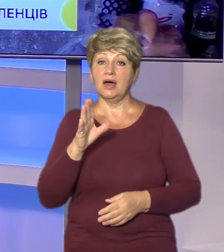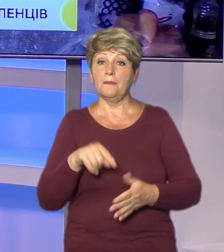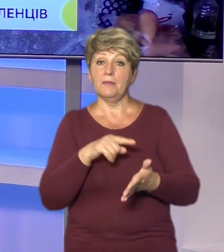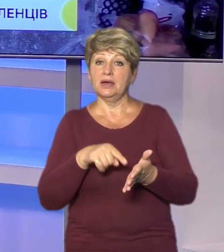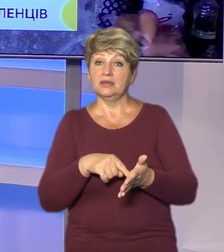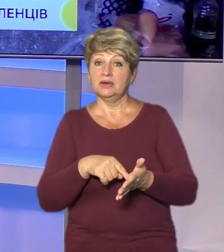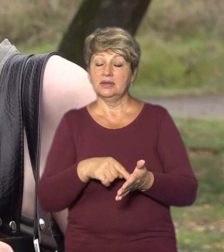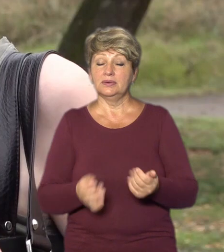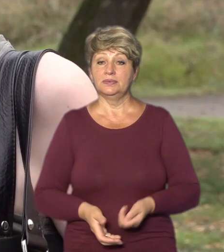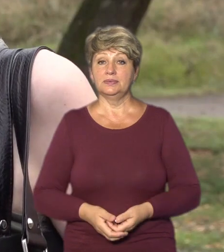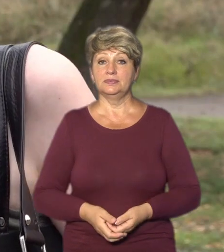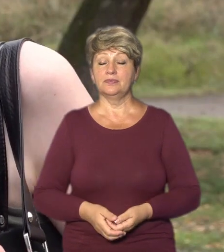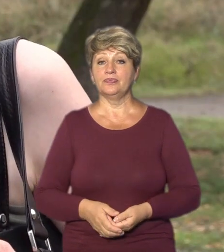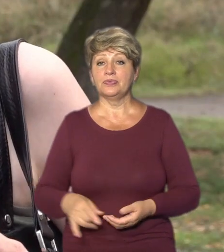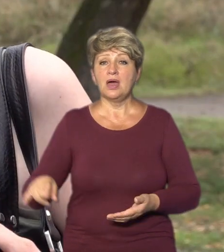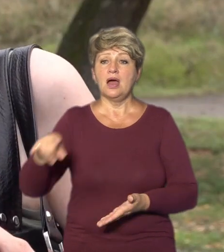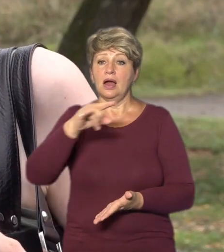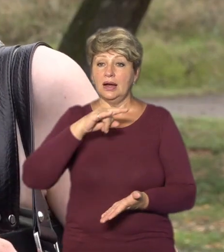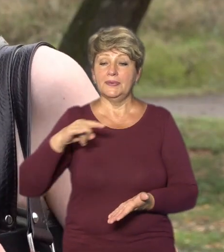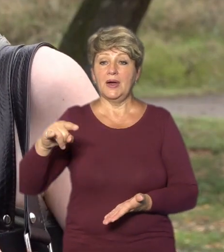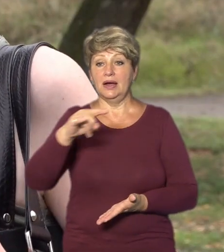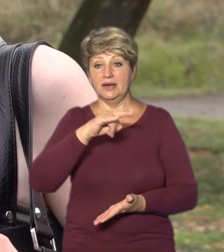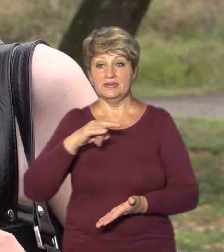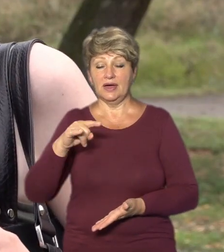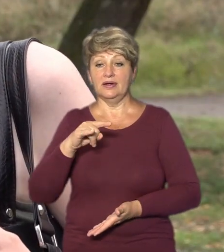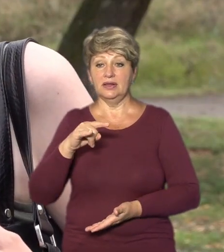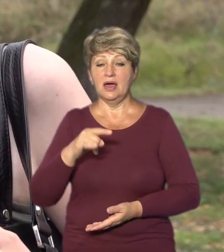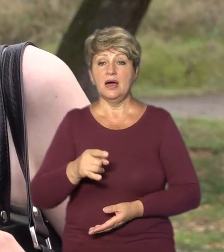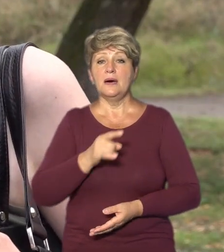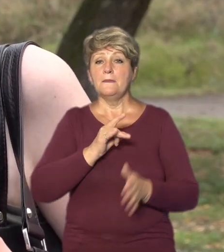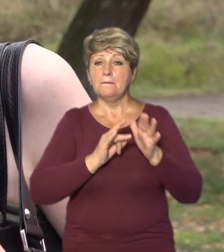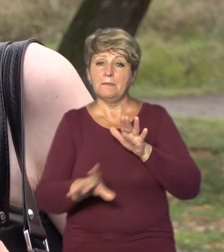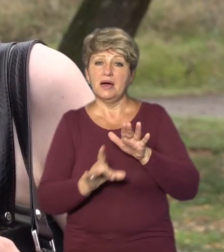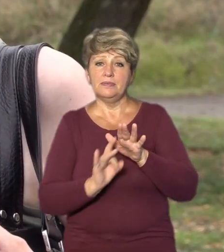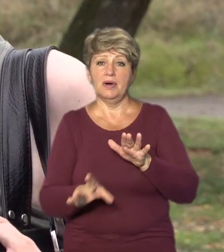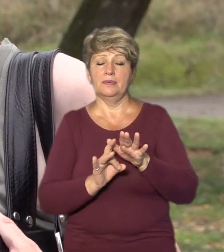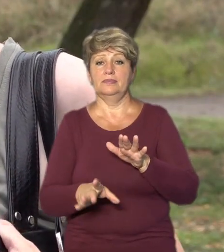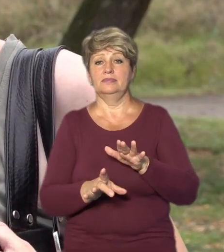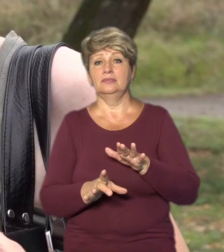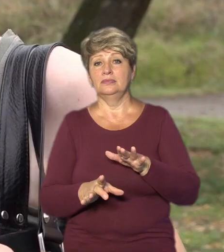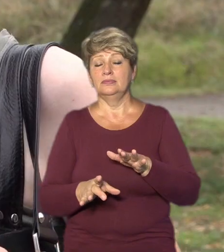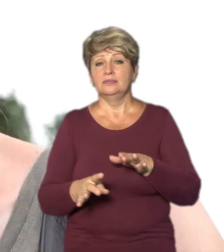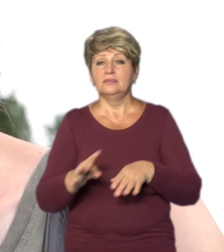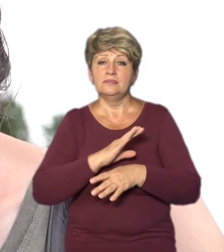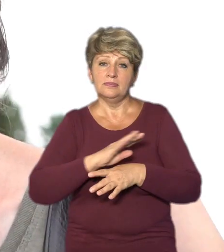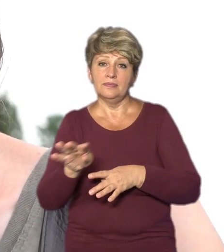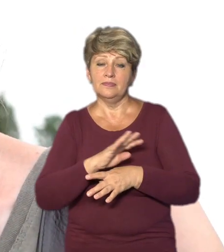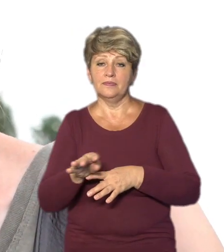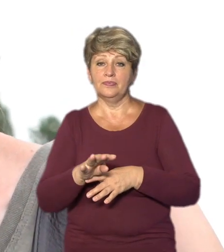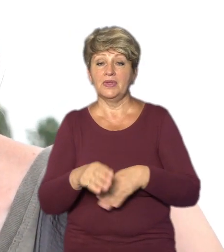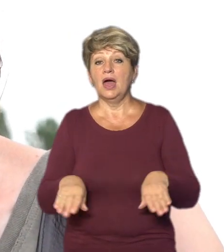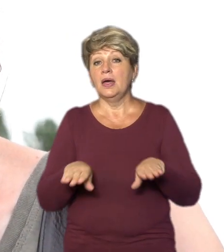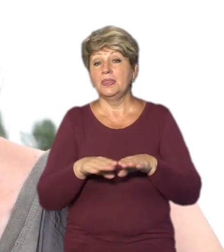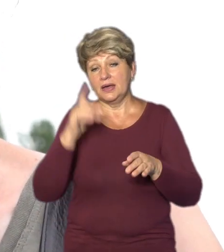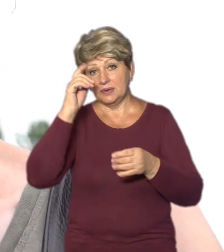Марія Гаврилян. Літали літаки, вони били, стріляли, бомби. Таким Лілія